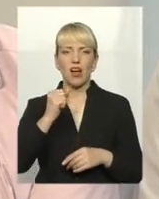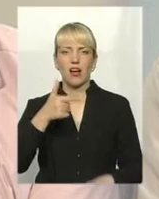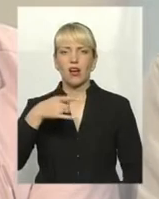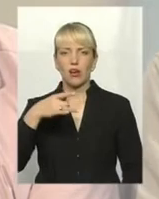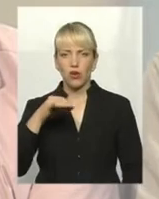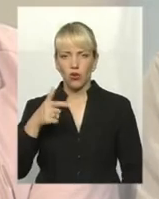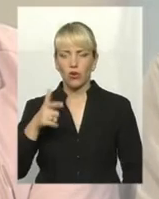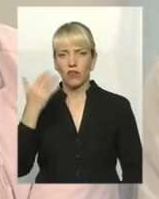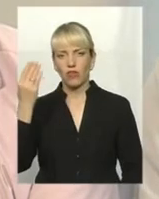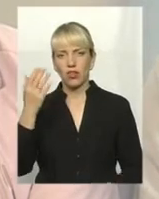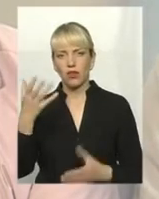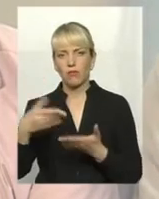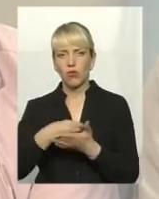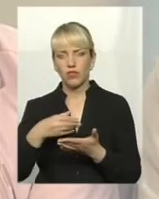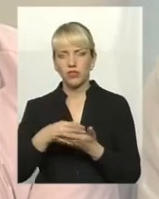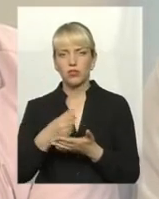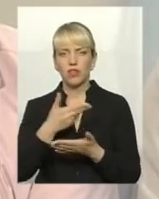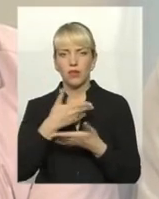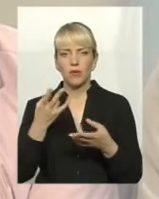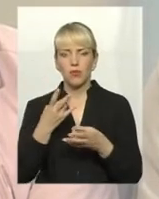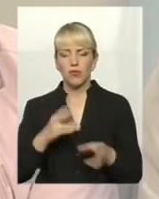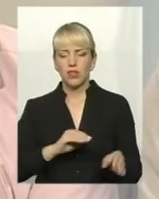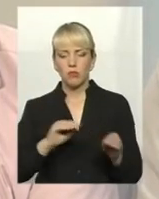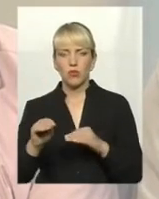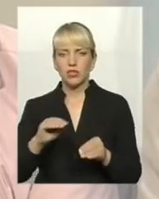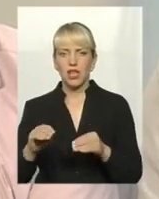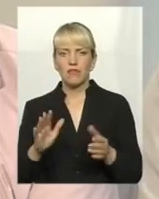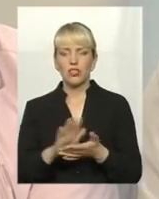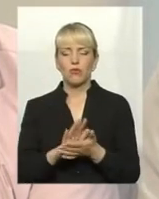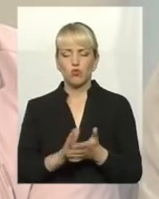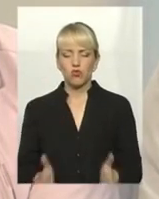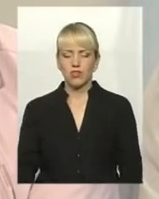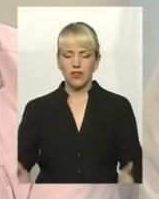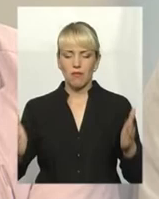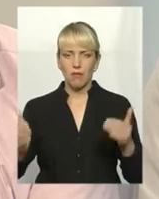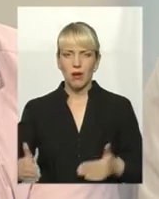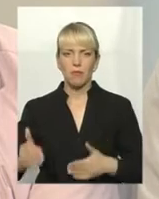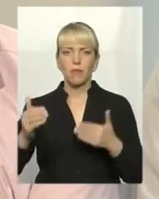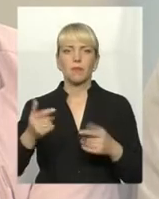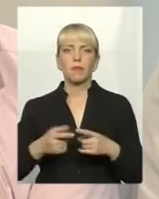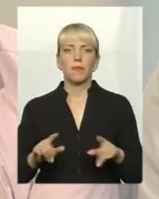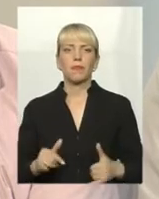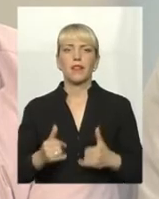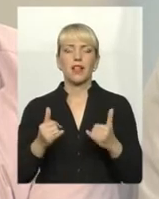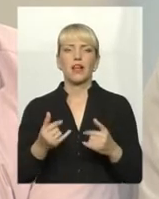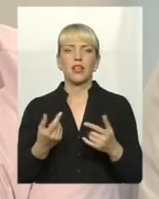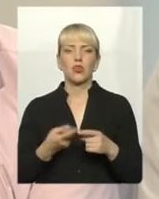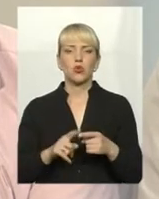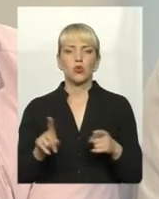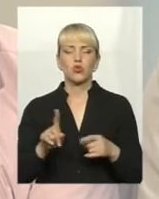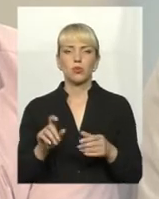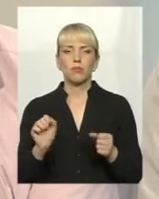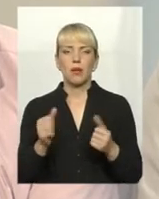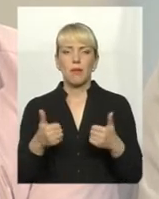профінансували, ми маємо поставити мусорні баки, великі, бетонні, для того, щоб біля автопавільйонів